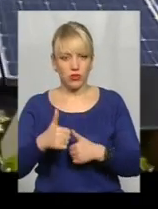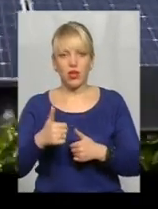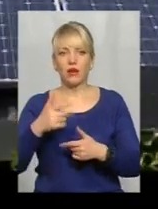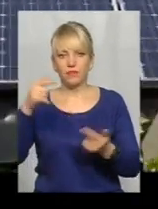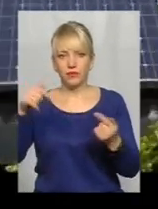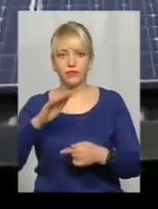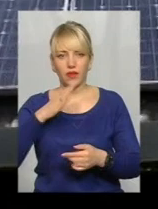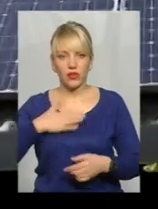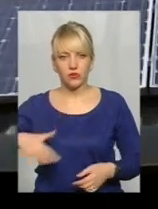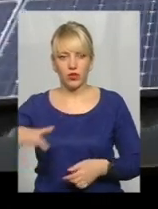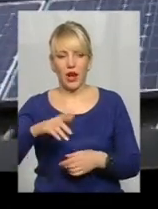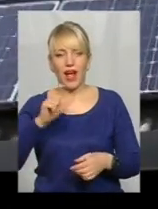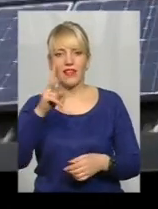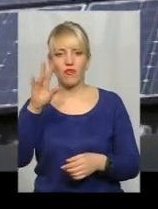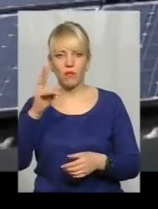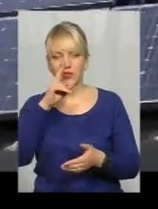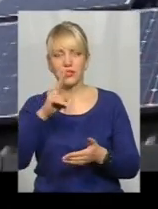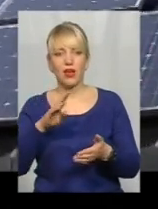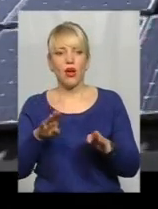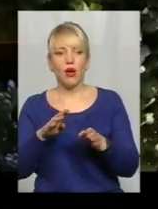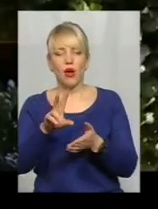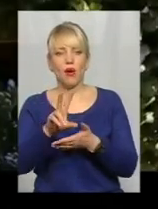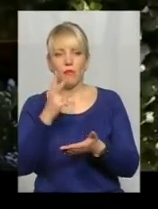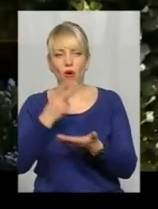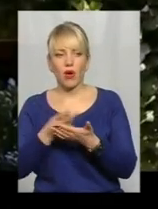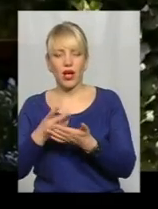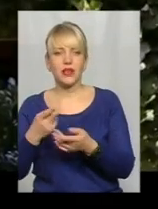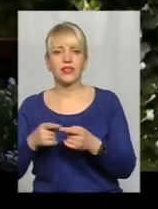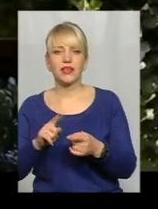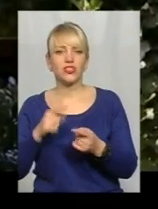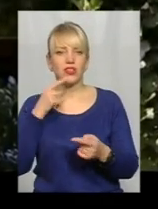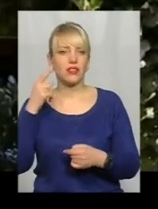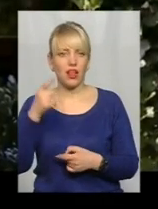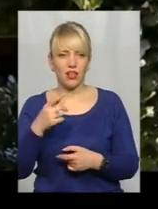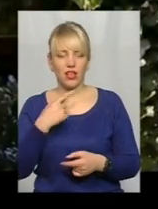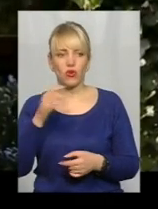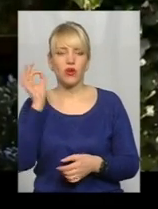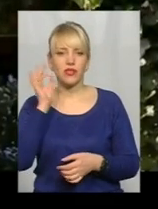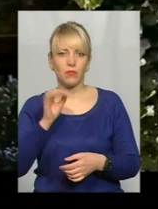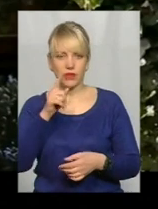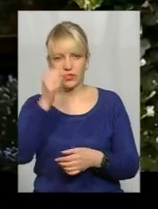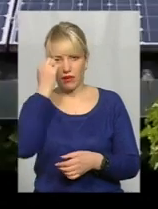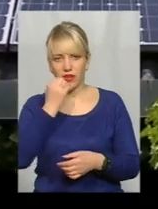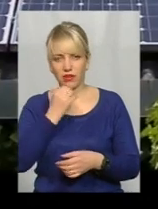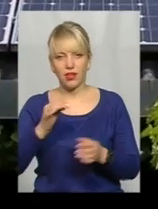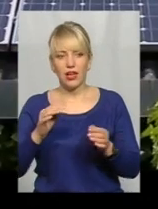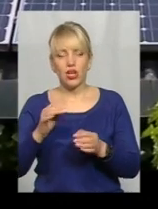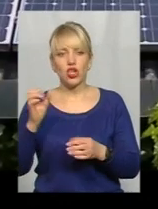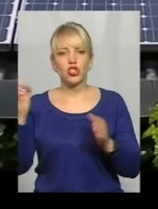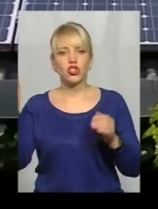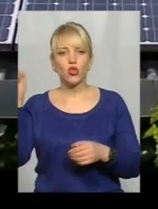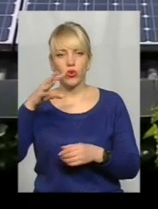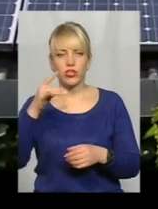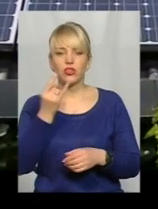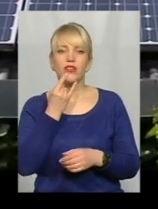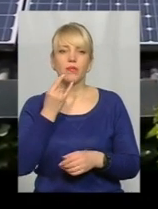Але до європейських показників далеко, як приклад, наводить Німеччину, де половину потреб електриці забезпечують за рахунок сонячних панелей. 90%